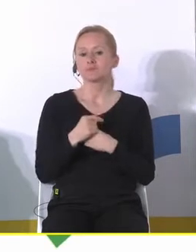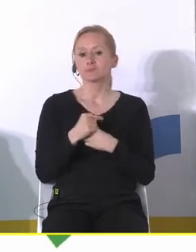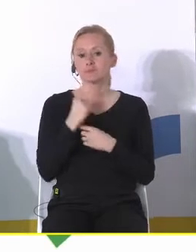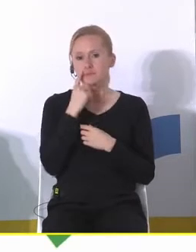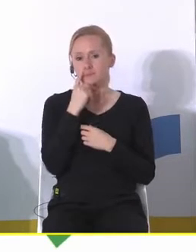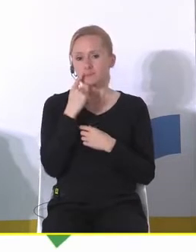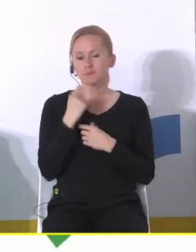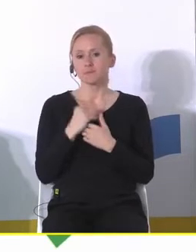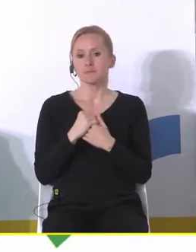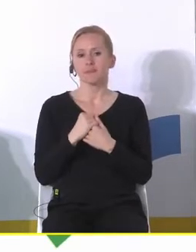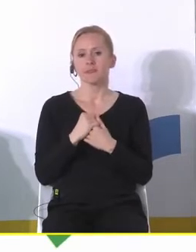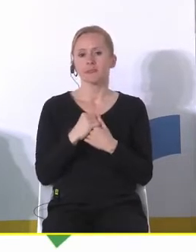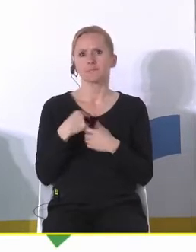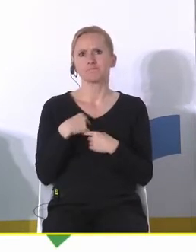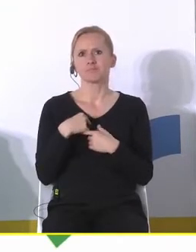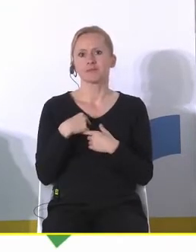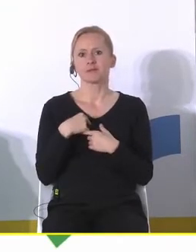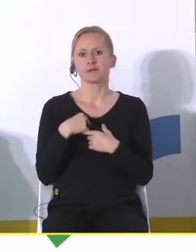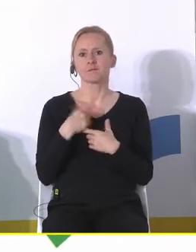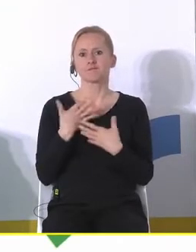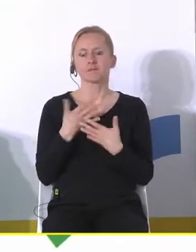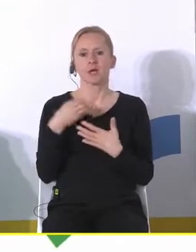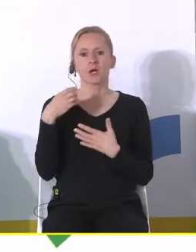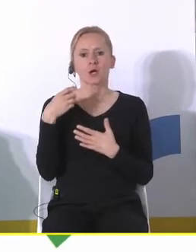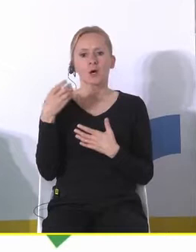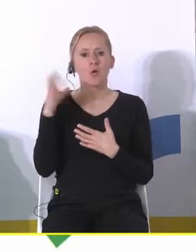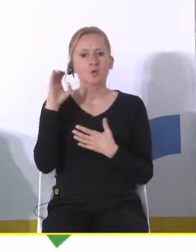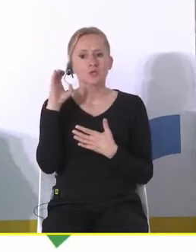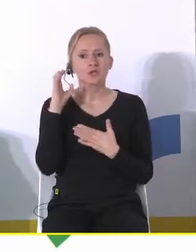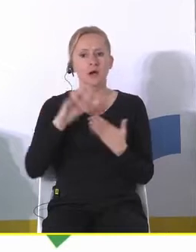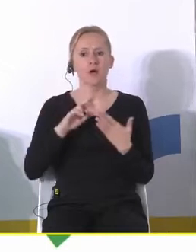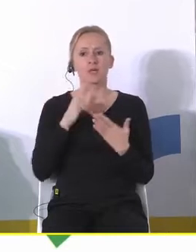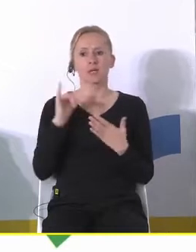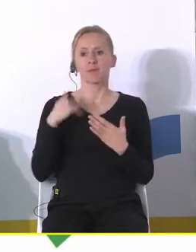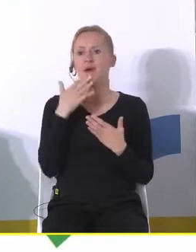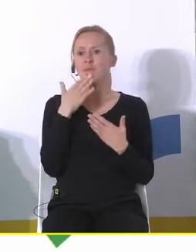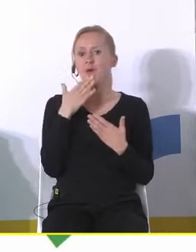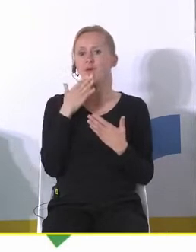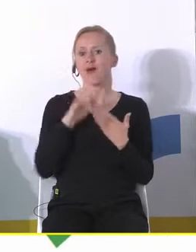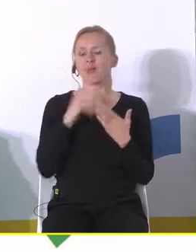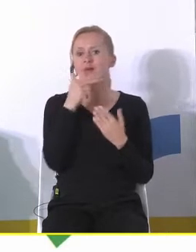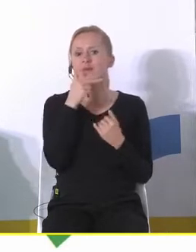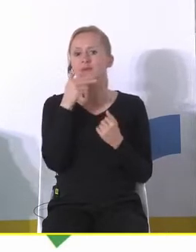ponieważ uderzyło mnie kiedy mówił Pan o tym że